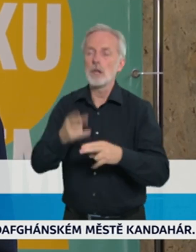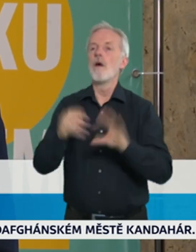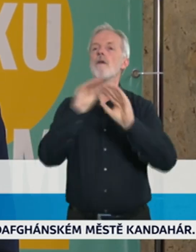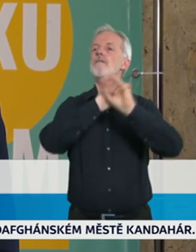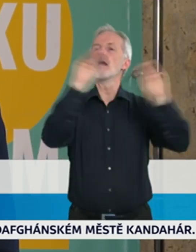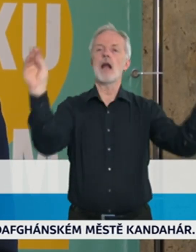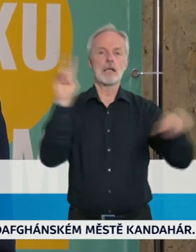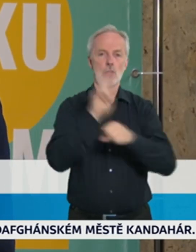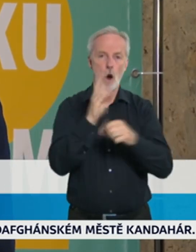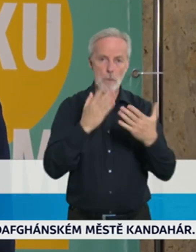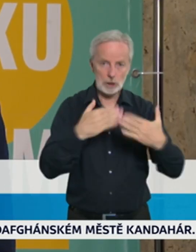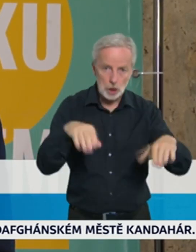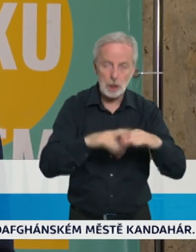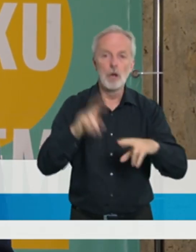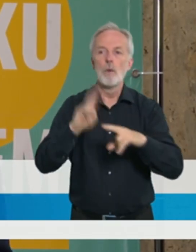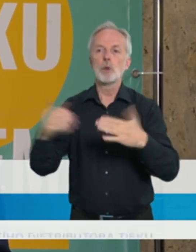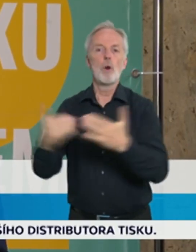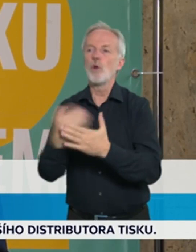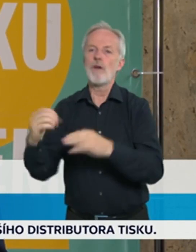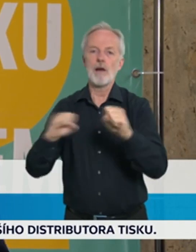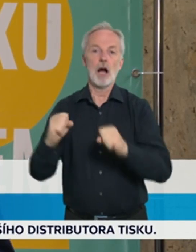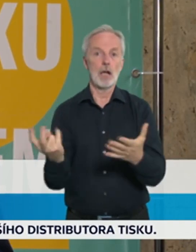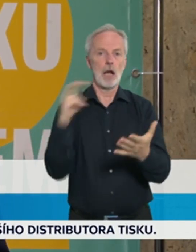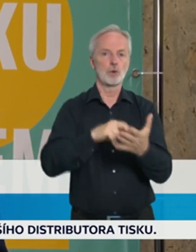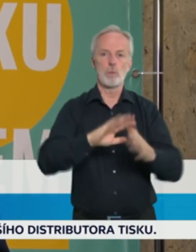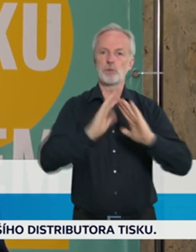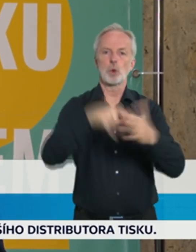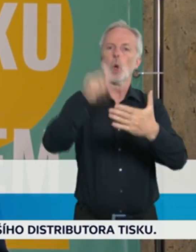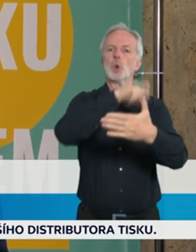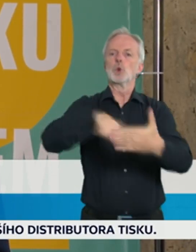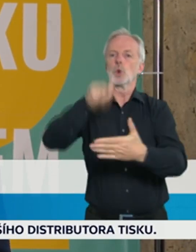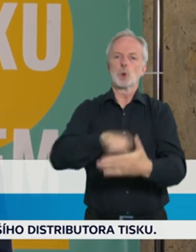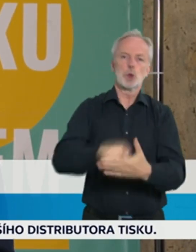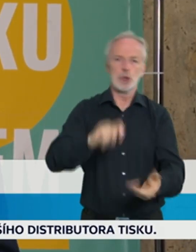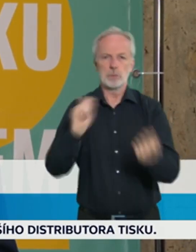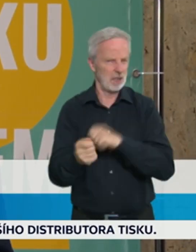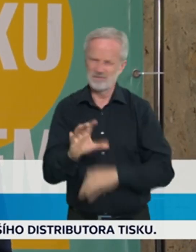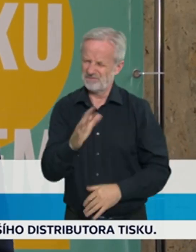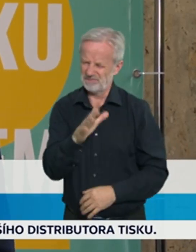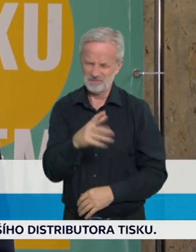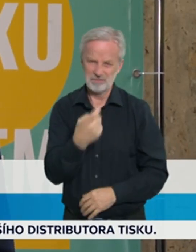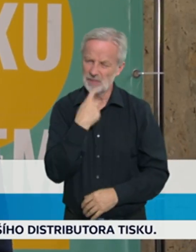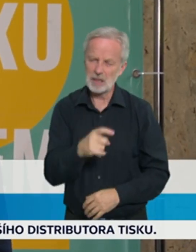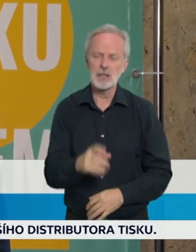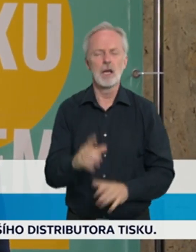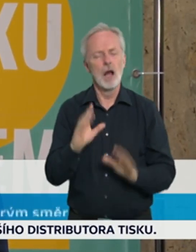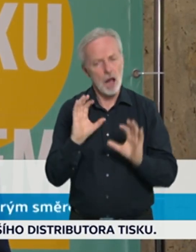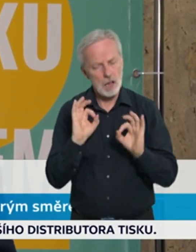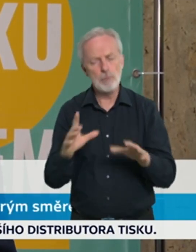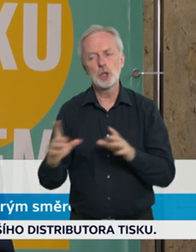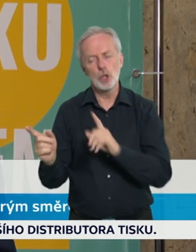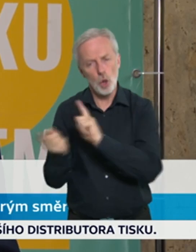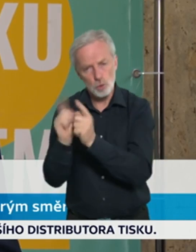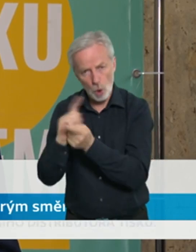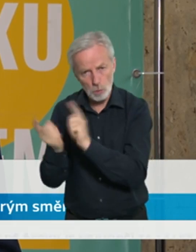vláda bude nějak revidovat nebo rušit, to by určitě nepřispělo k nějakému dobré komunikaci vůči